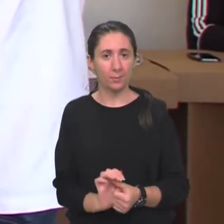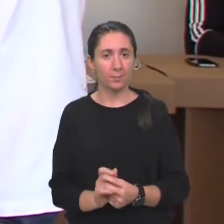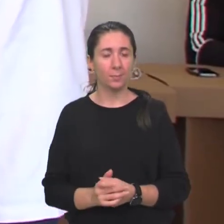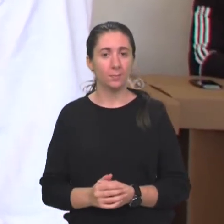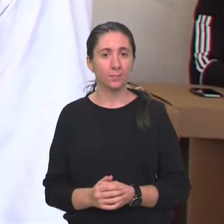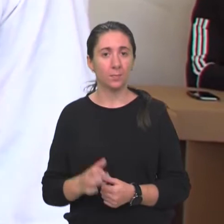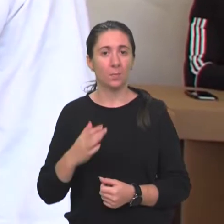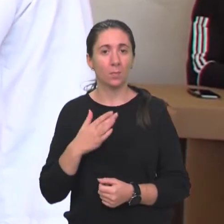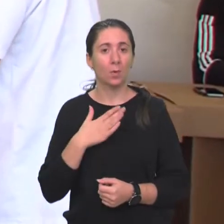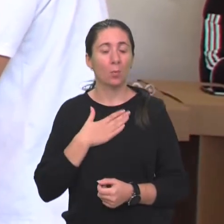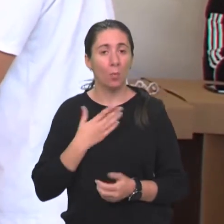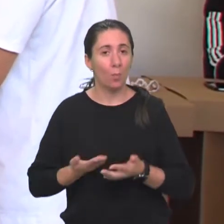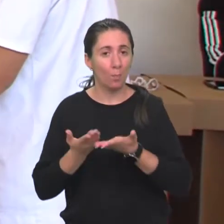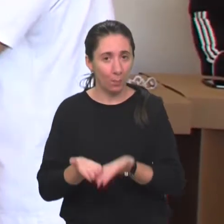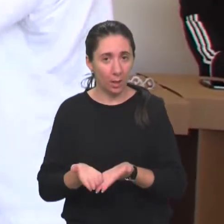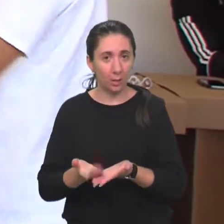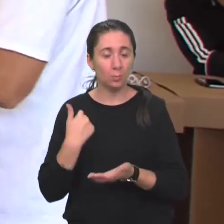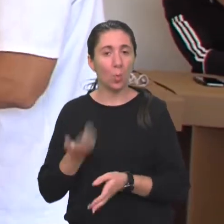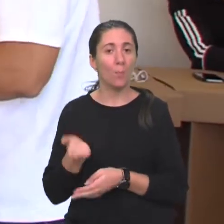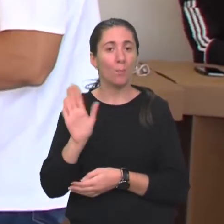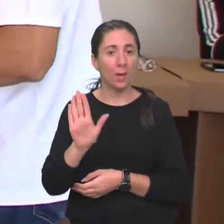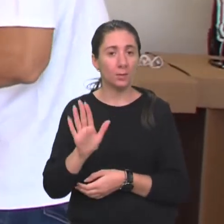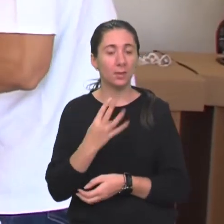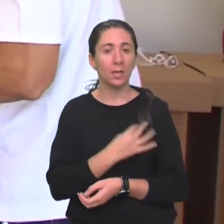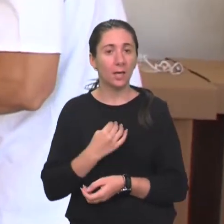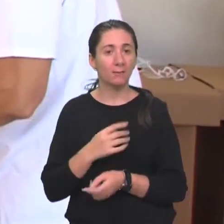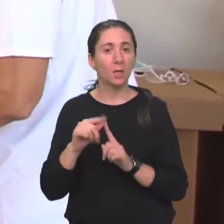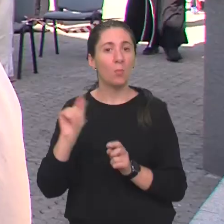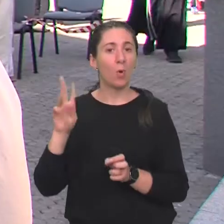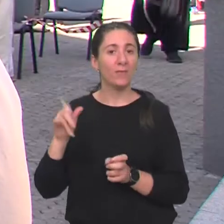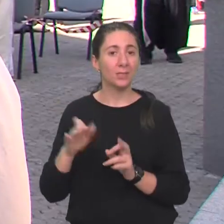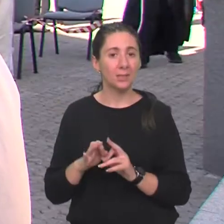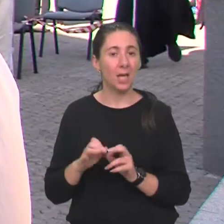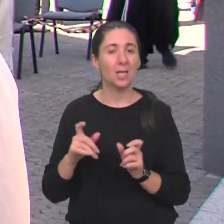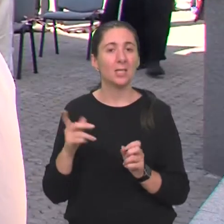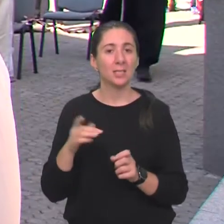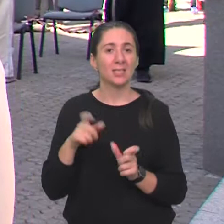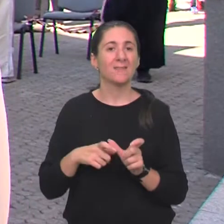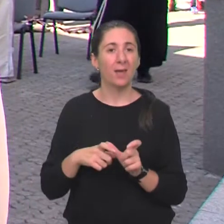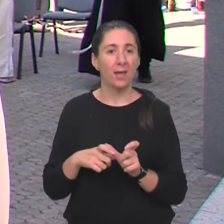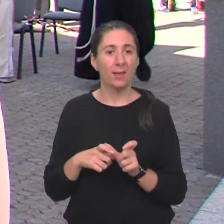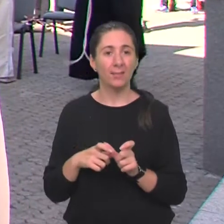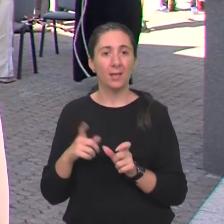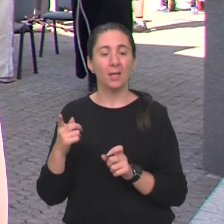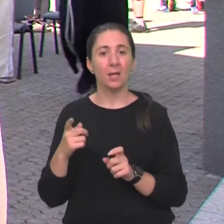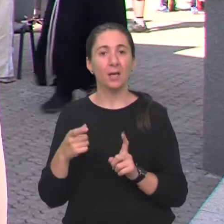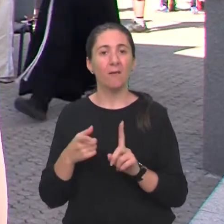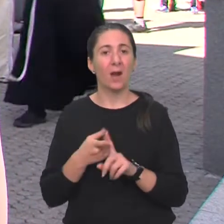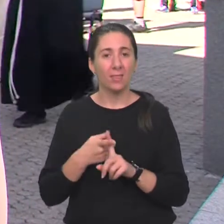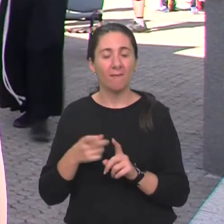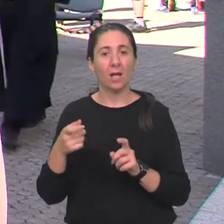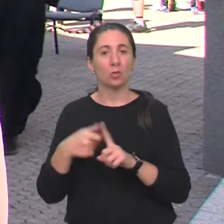I svoj prijedlog smo, znači, predstavili ispred Hrvatske provincije, Svetog Jeronima, Franjevaca, Komentualaca,